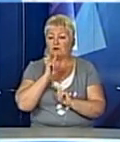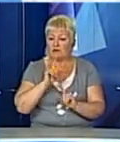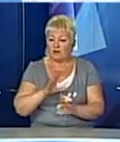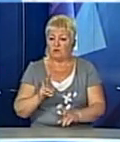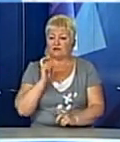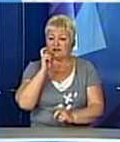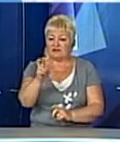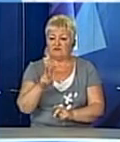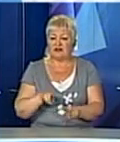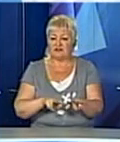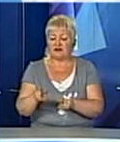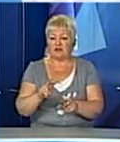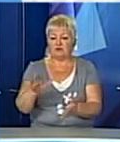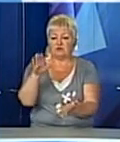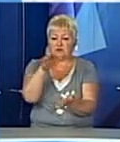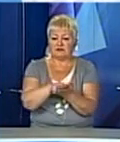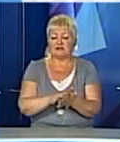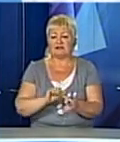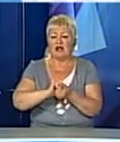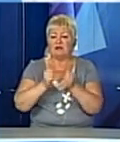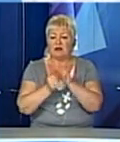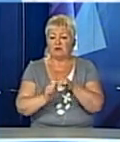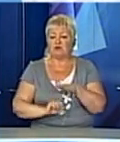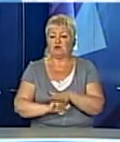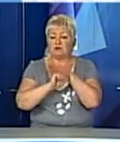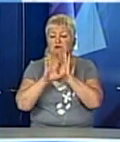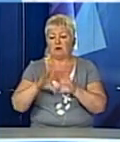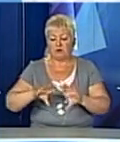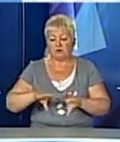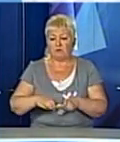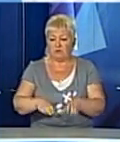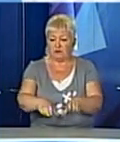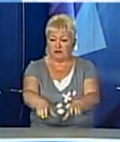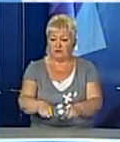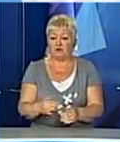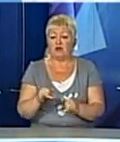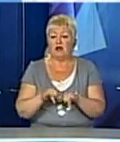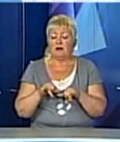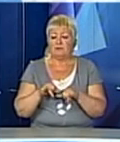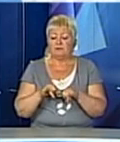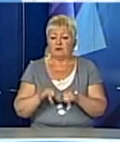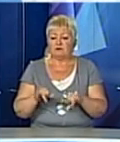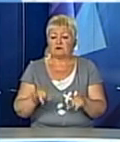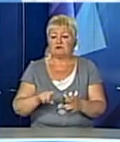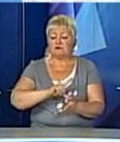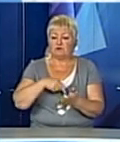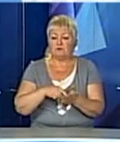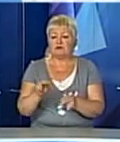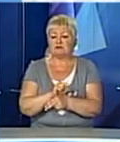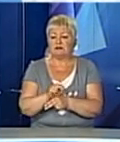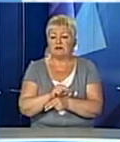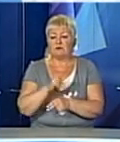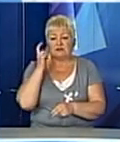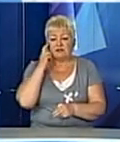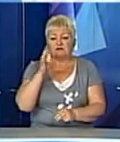Трамвайні рейки кластимуть на бетонну основу, а потім замостять бруківкою. У бюджеті розвитку міста на ремонт вулиць Київської та